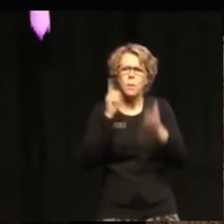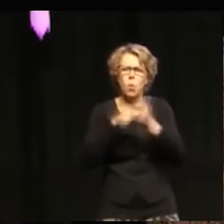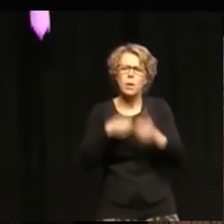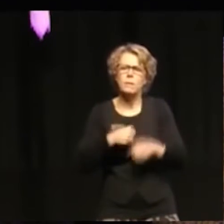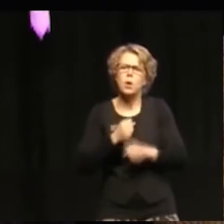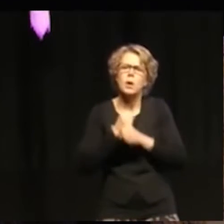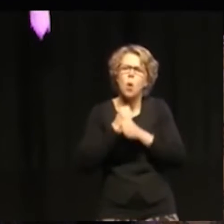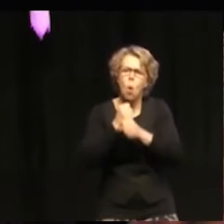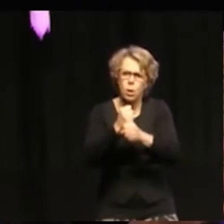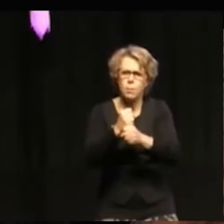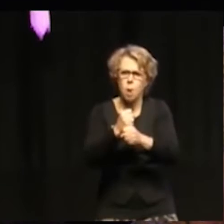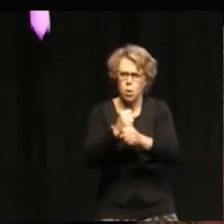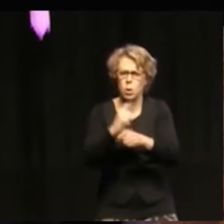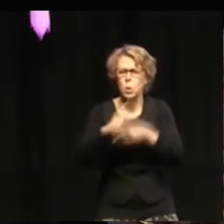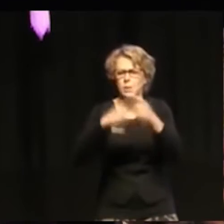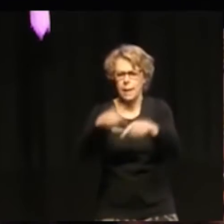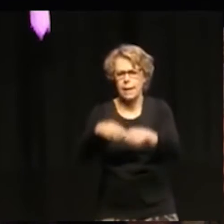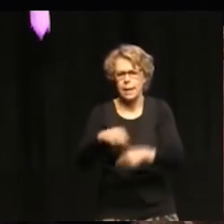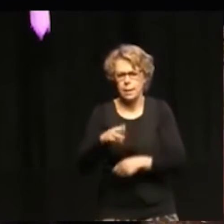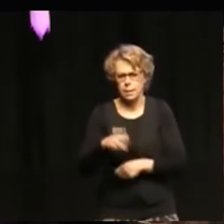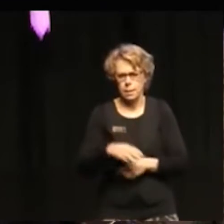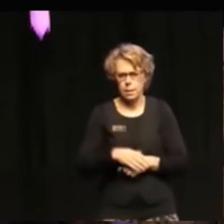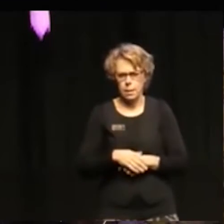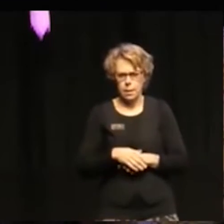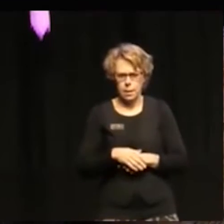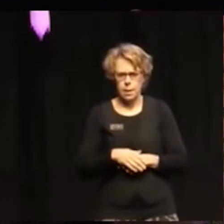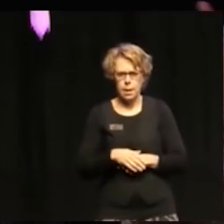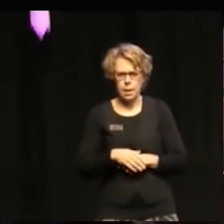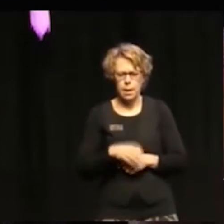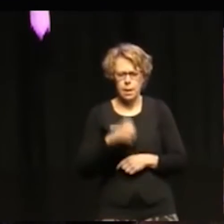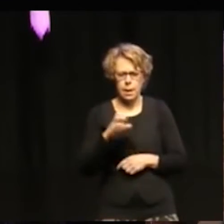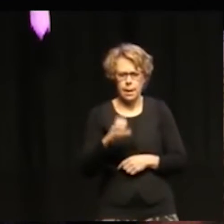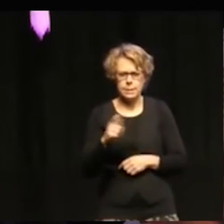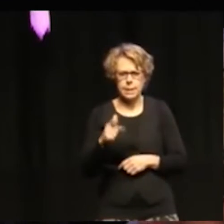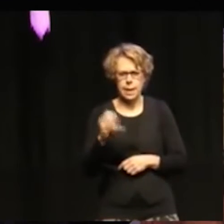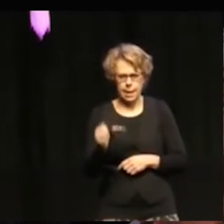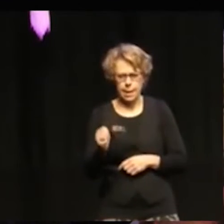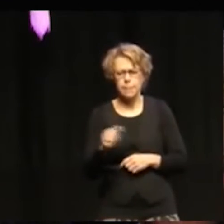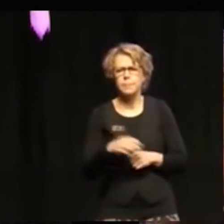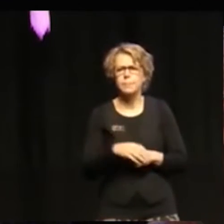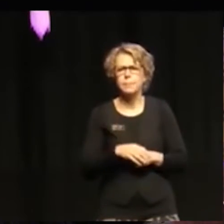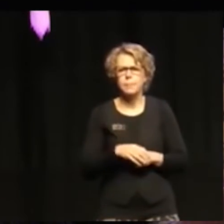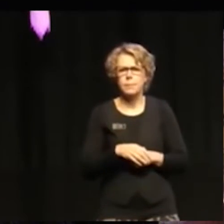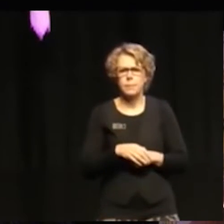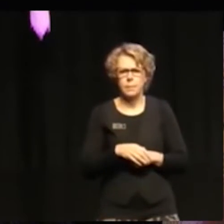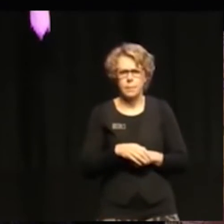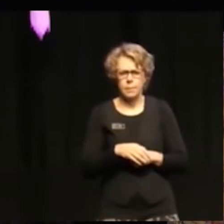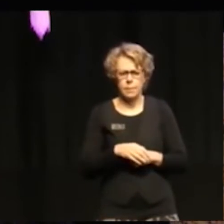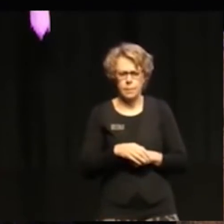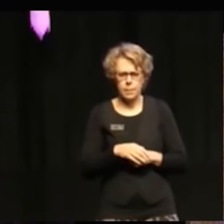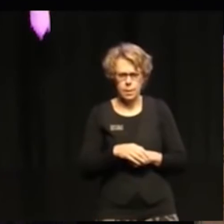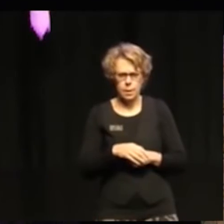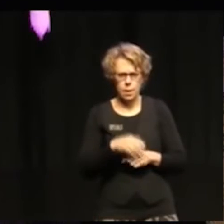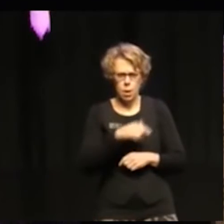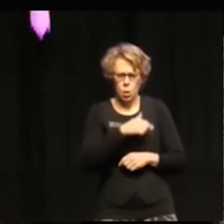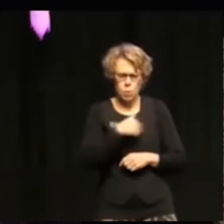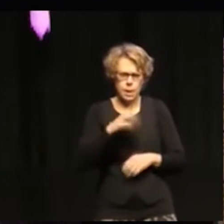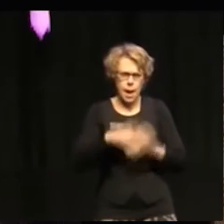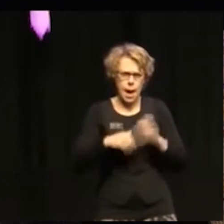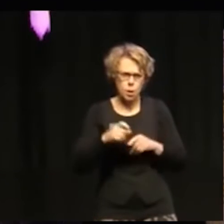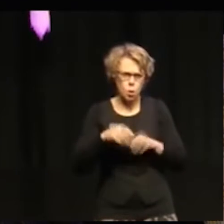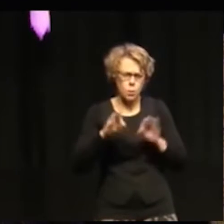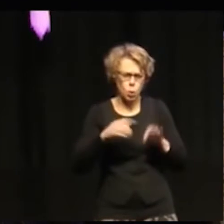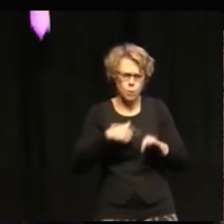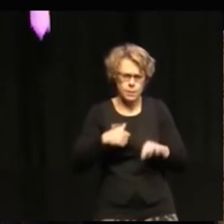som vi kalder dem. STG'erne är en kulmination av två olika hovedspor globalt. På den ene